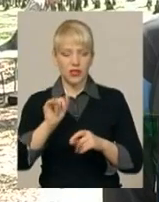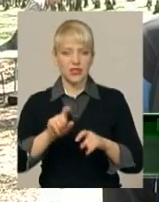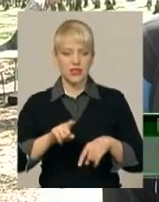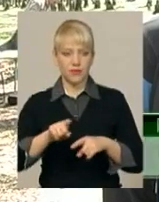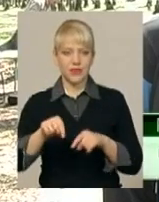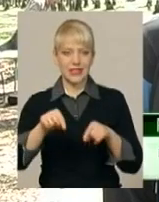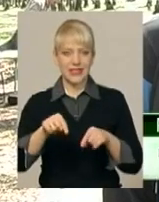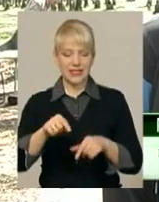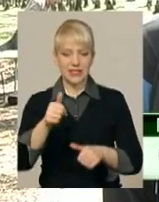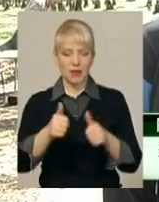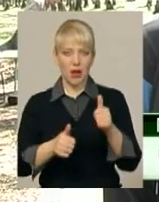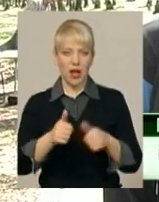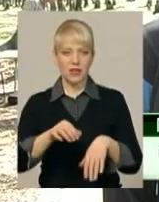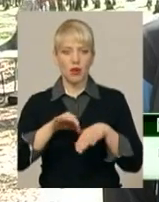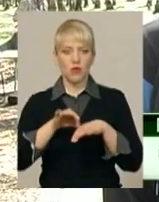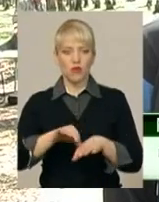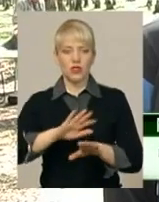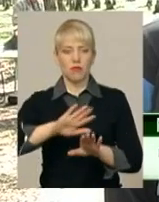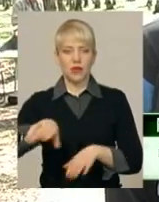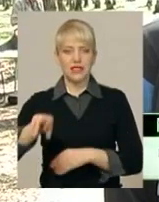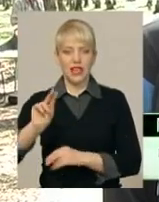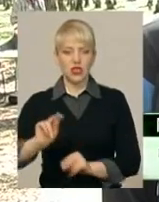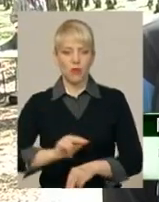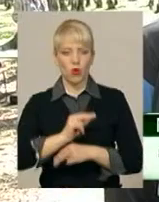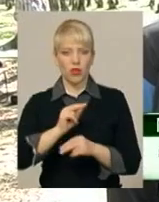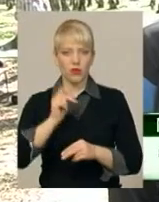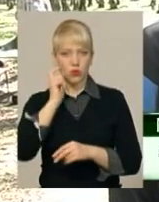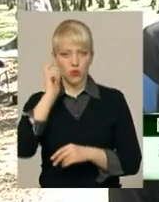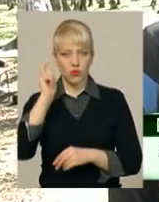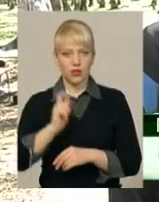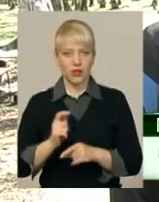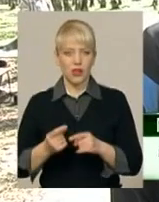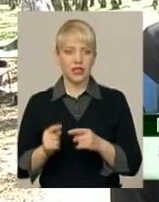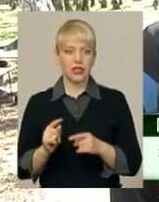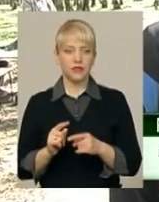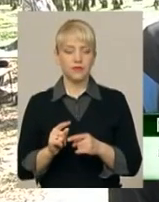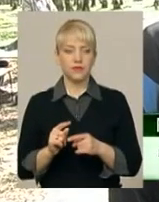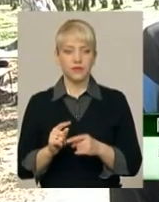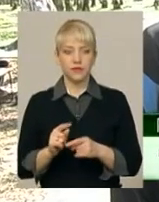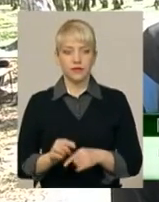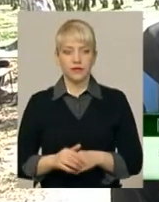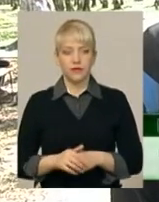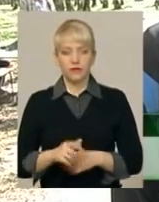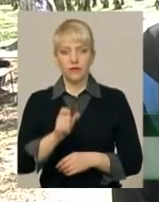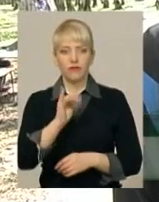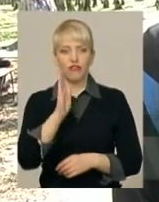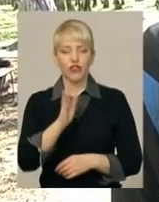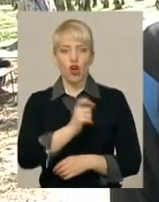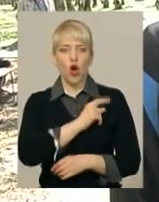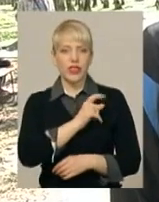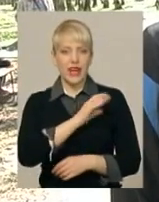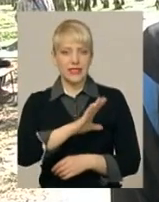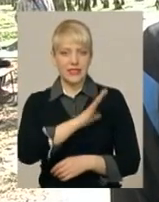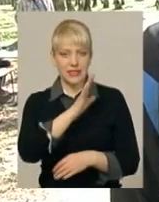взагалі, проводяться після чемпіонату України, в цьому році був командний чемпіонат, в Одесі проводився.